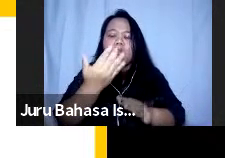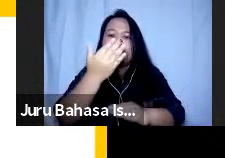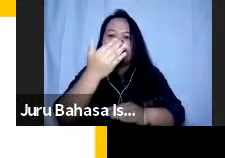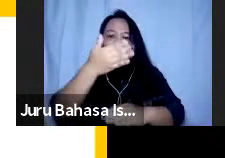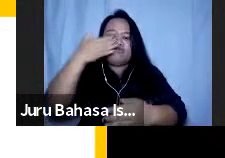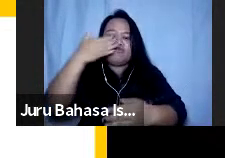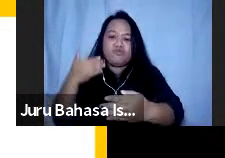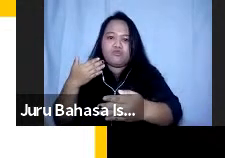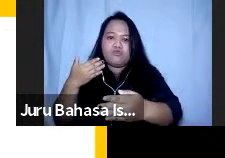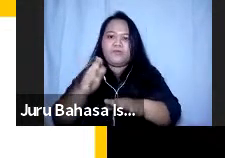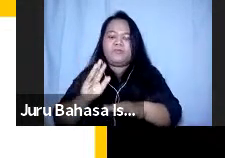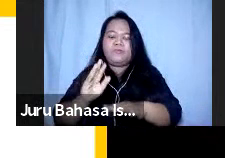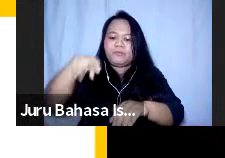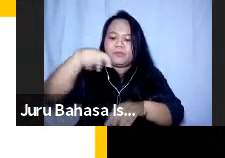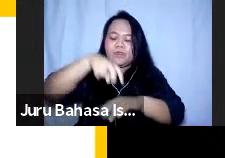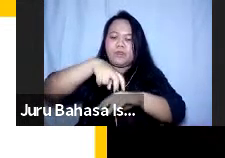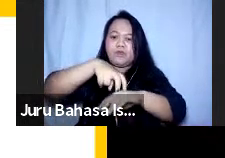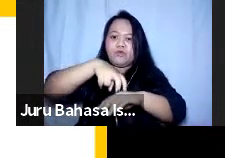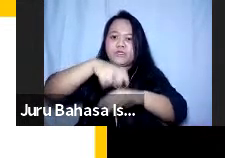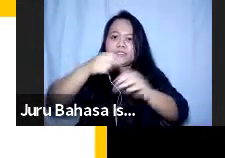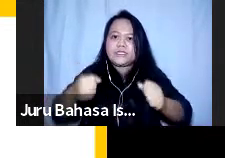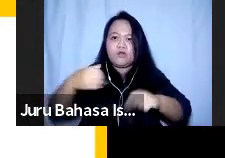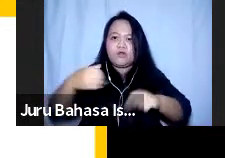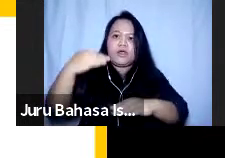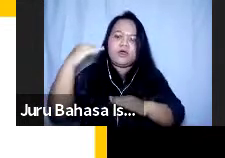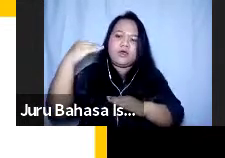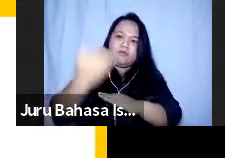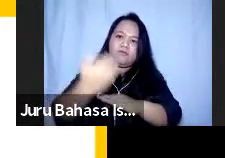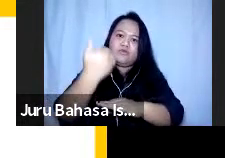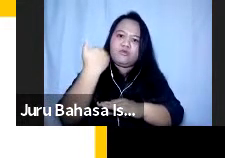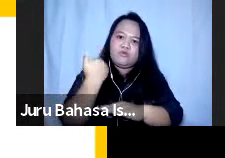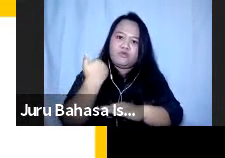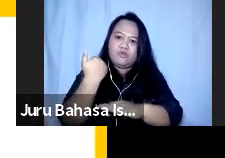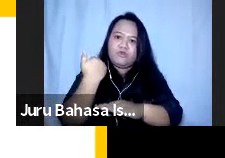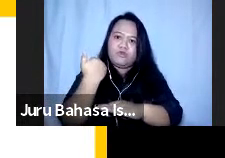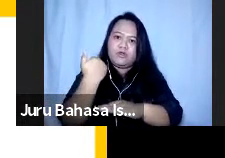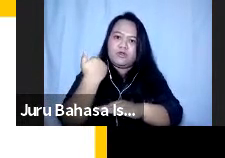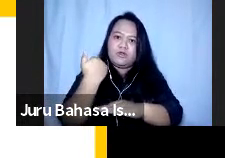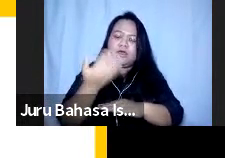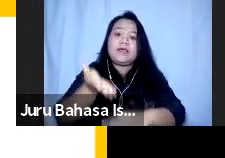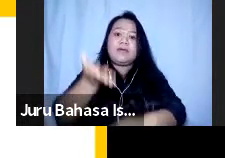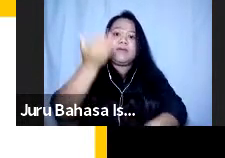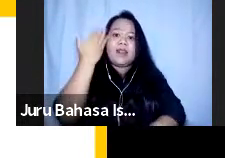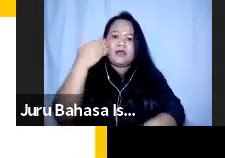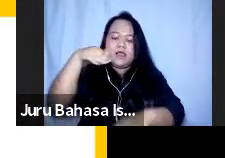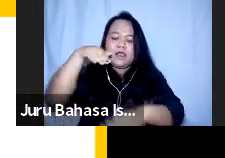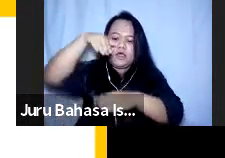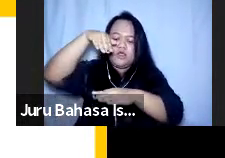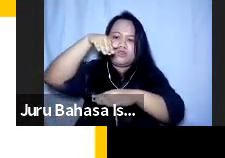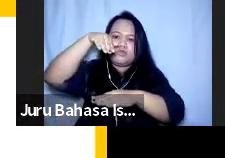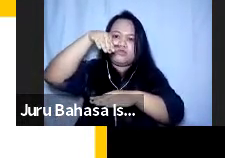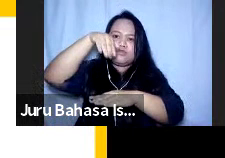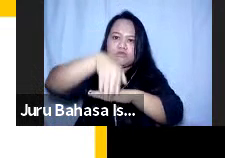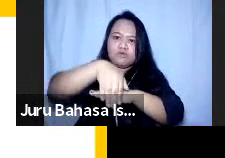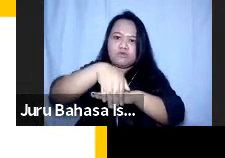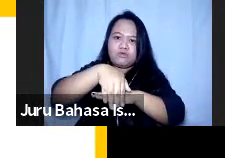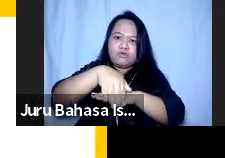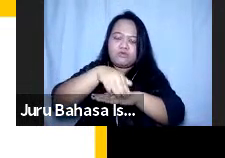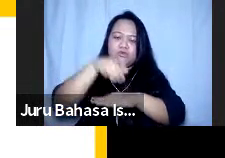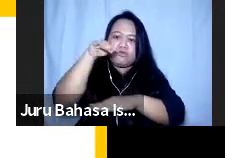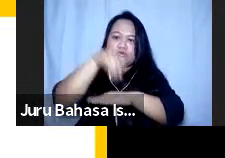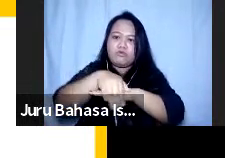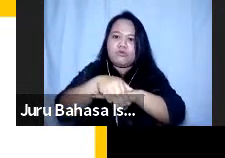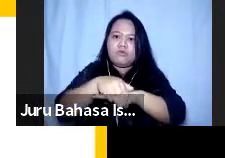ketika teman-teman pengguna kursi roda itu kalau ke belakang kemudian turun kemudian maju kan berbahaya untuk bisa